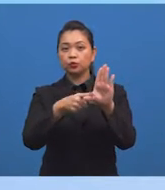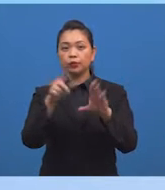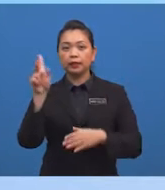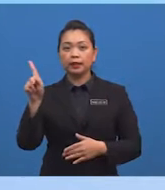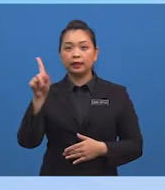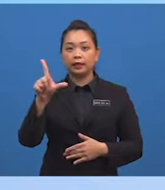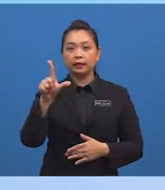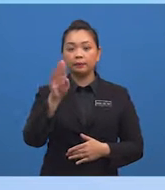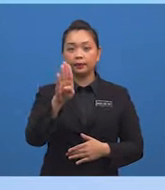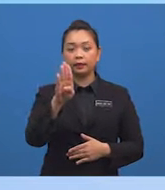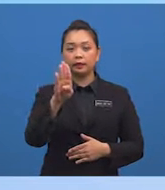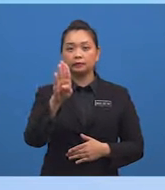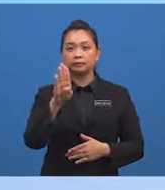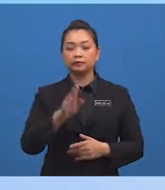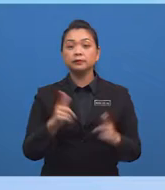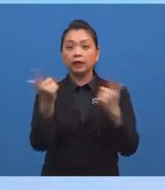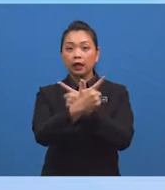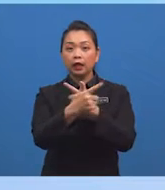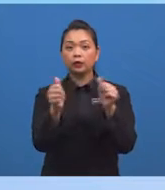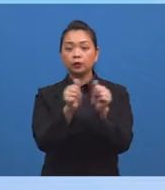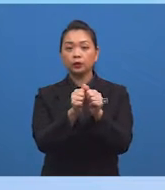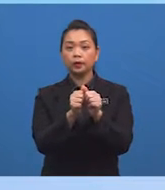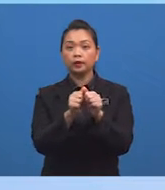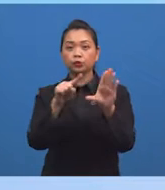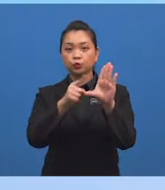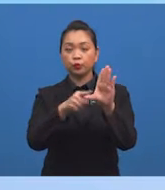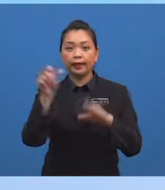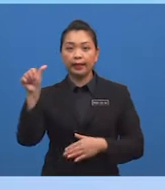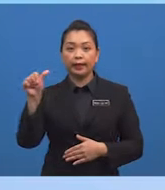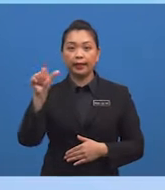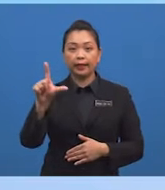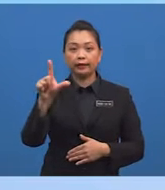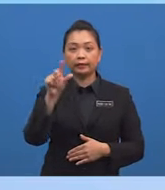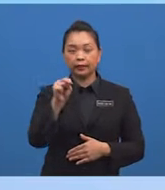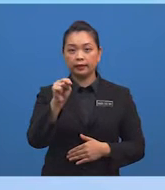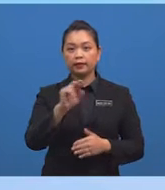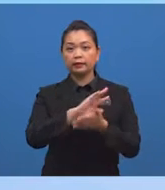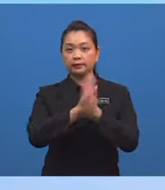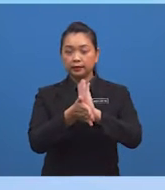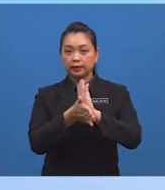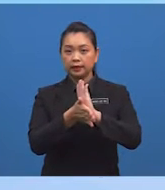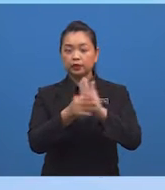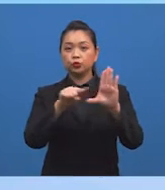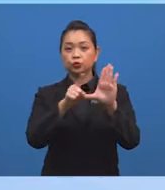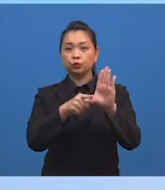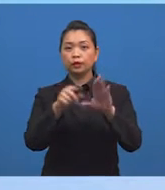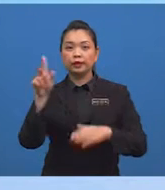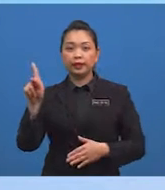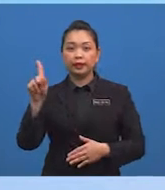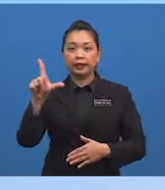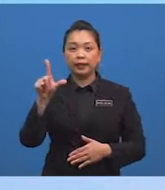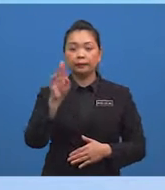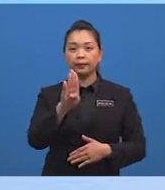bertentangan dengan sudut ALM, maka sudut KLB